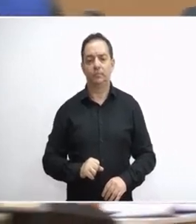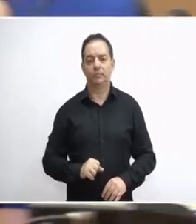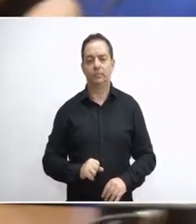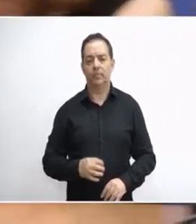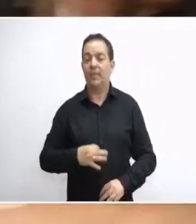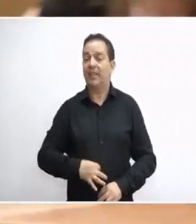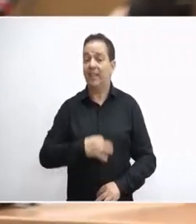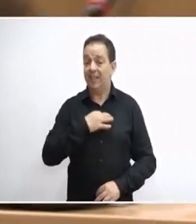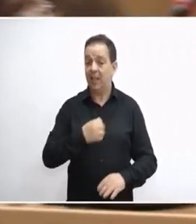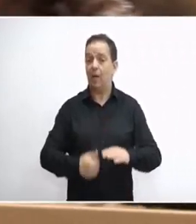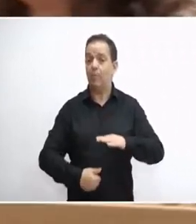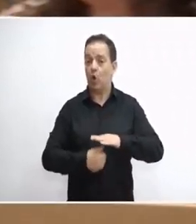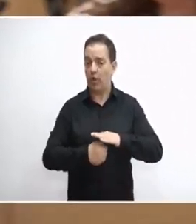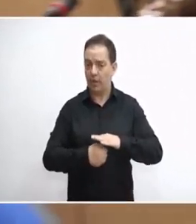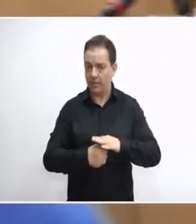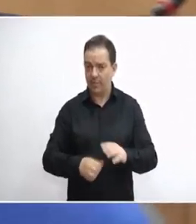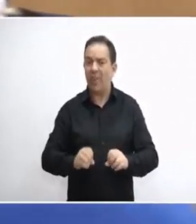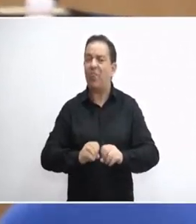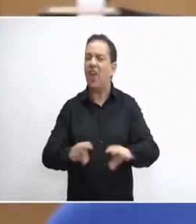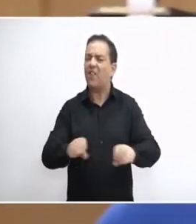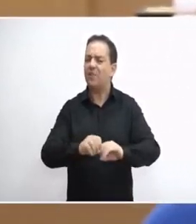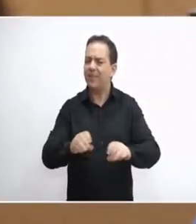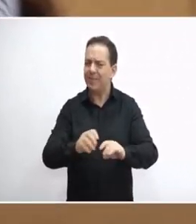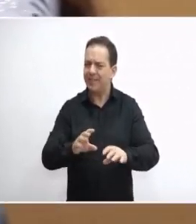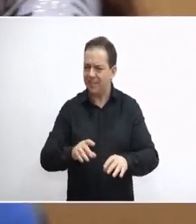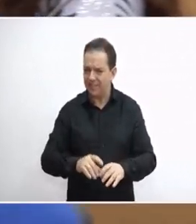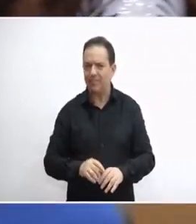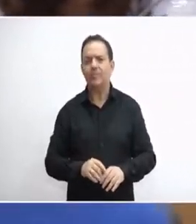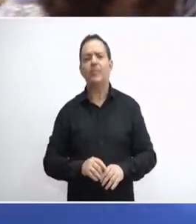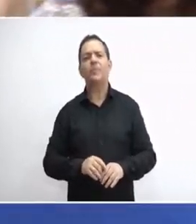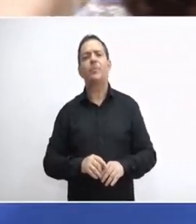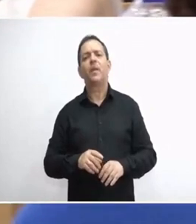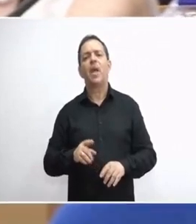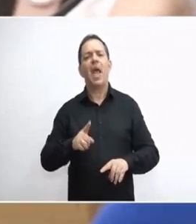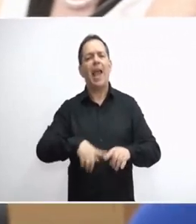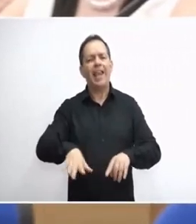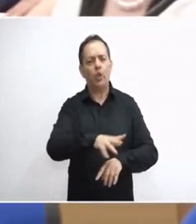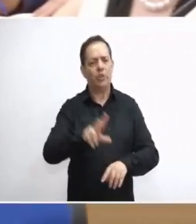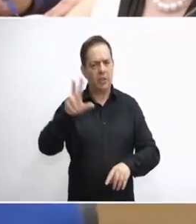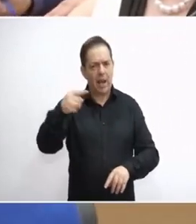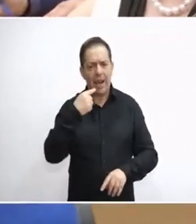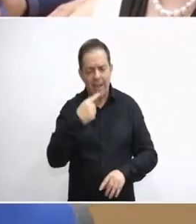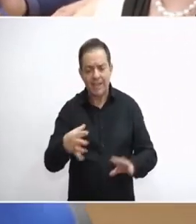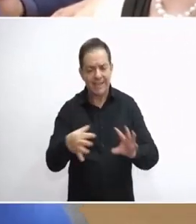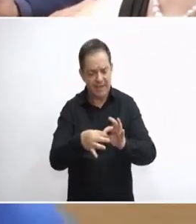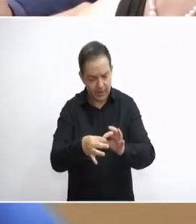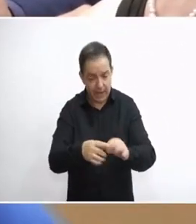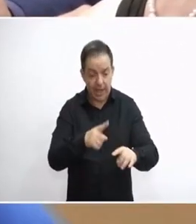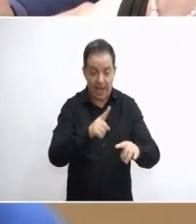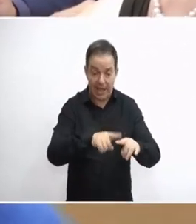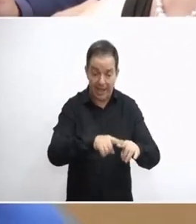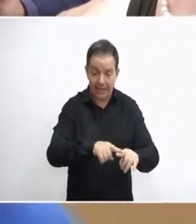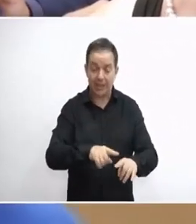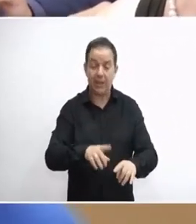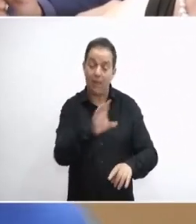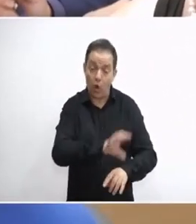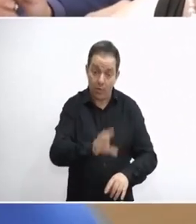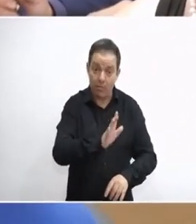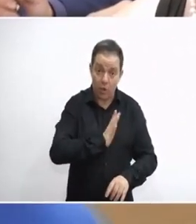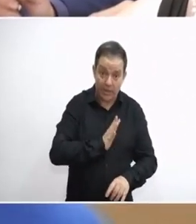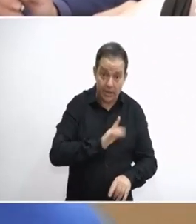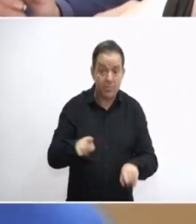Κύριε Πρόεδρε, στο διαφημιστικό σπο της Ελλήνος Συνέλευσης μιλάτε για μια σύνδεση των Ευρωπαίων πολιτών με τον πλούτο τους.